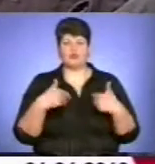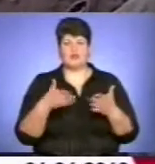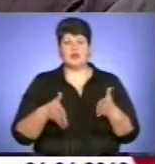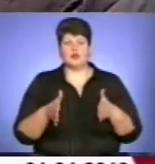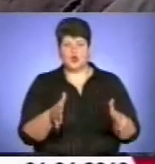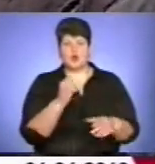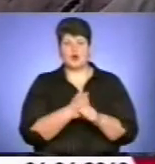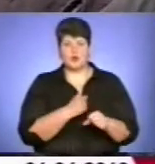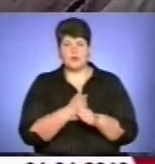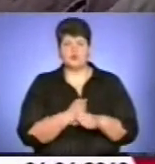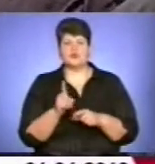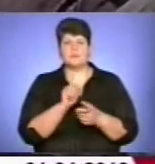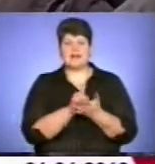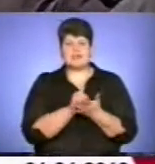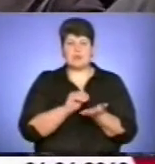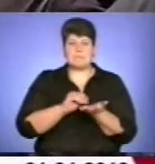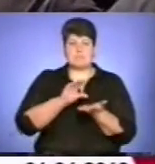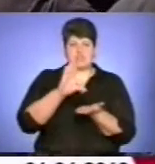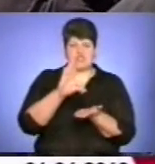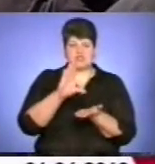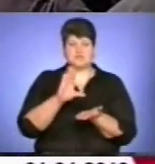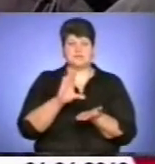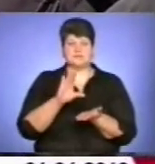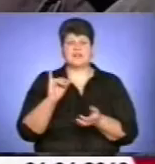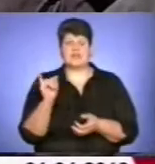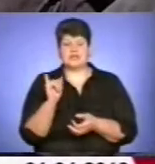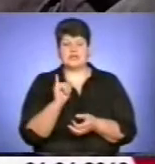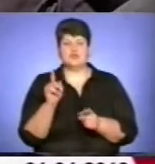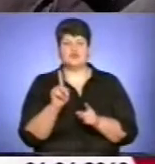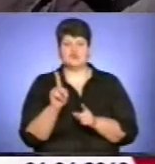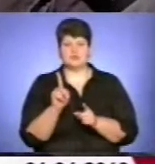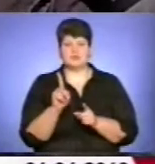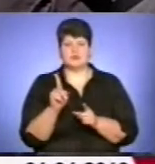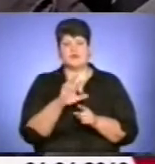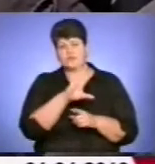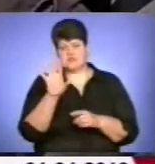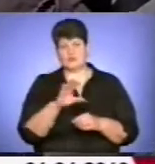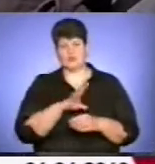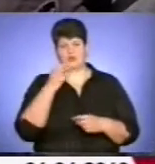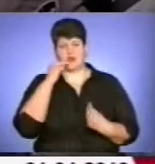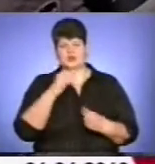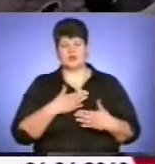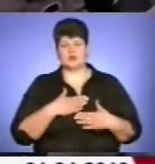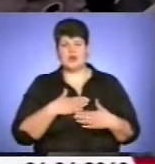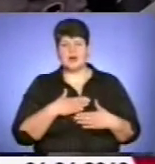щоб пенсію підвищили. І так, щоб все було краще в нас.